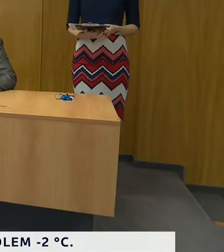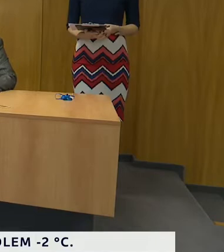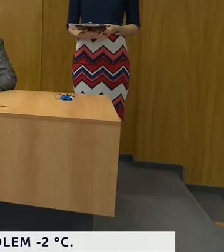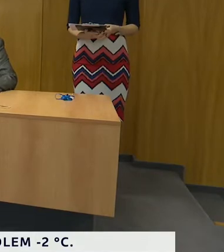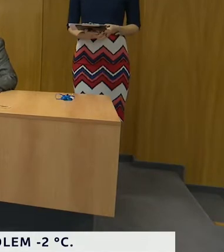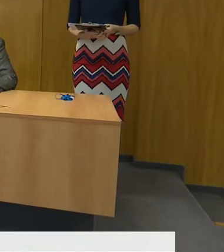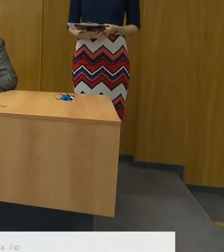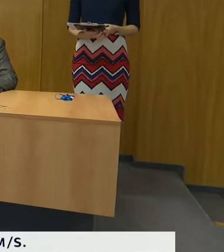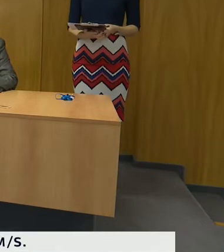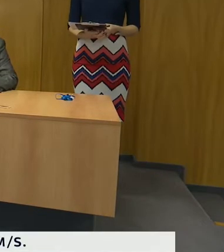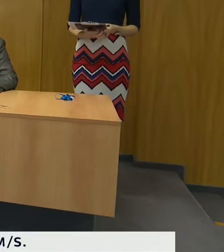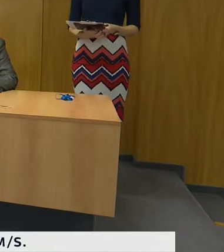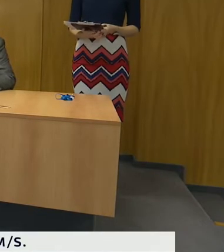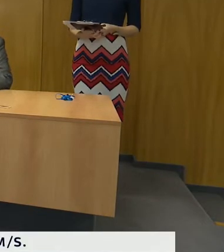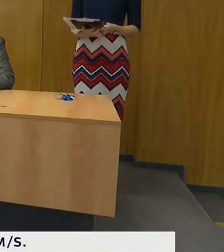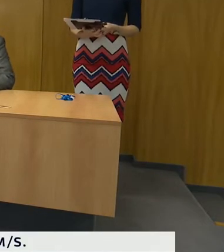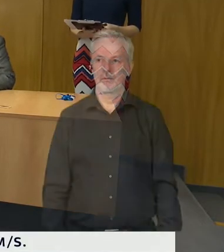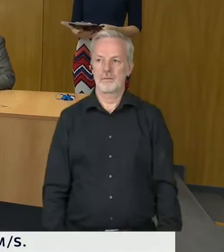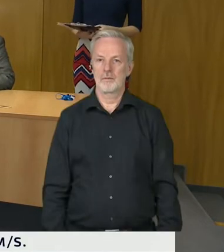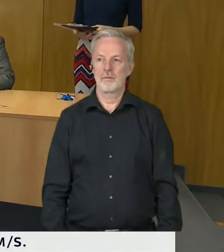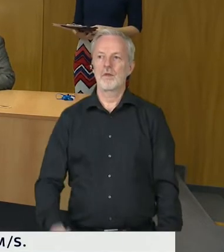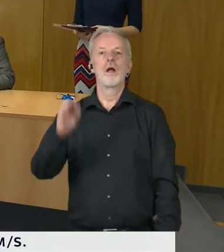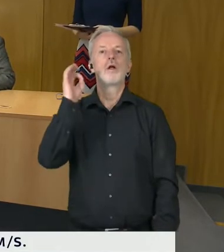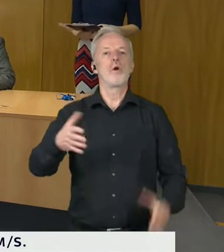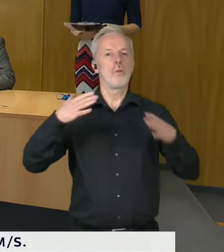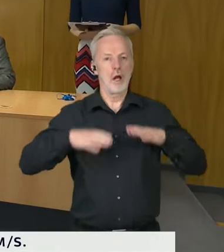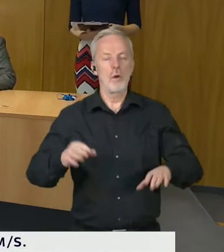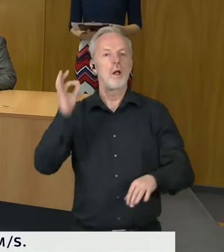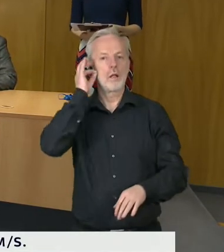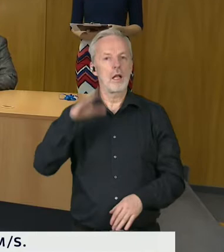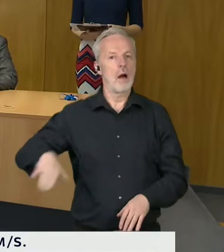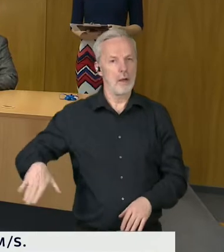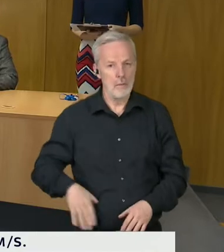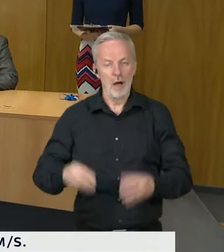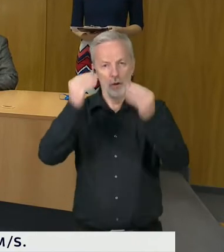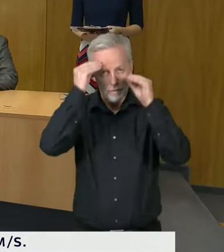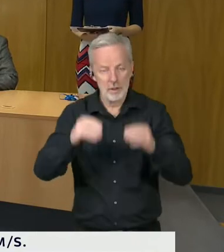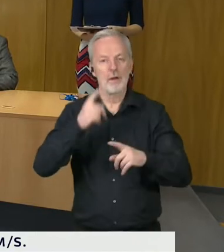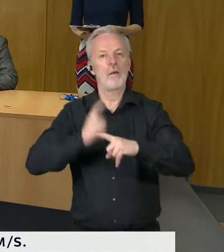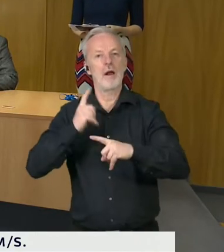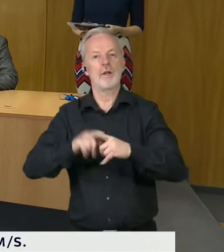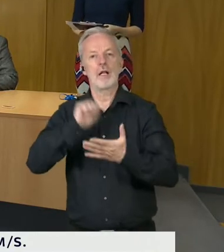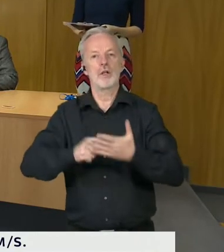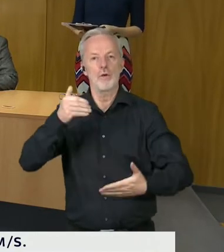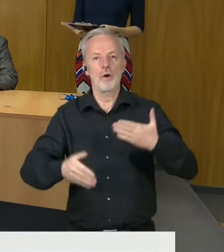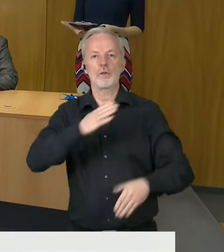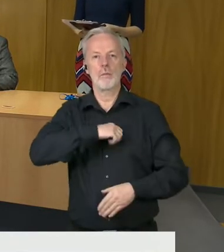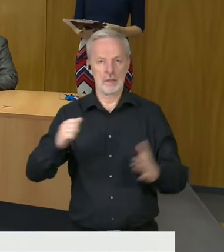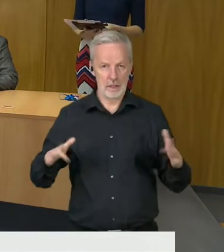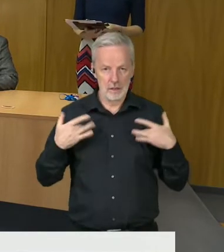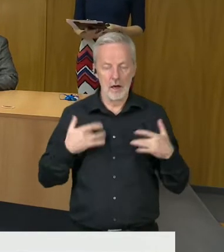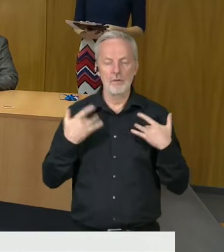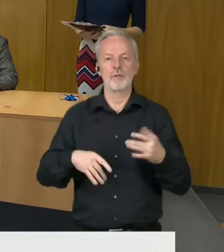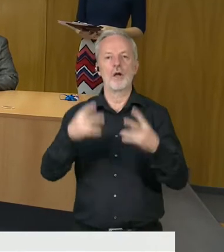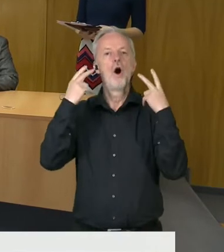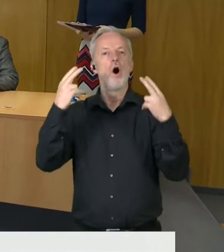Dobré dopoledne, dámy a pánové, vítejte na pravidelné tiskové konference Ministerstva zdravotnictví k průběžnému hodnocení vývoje